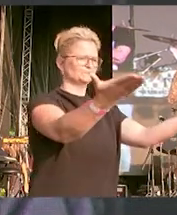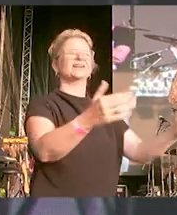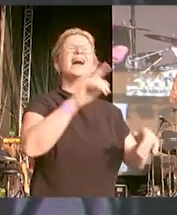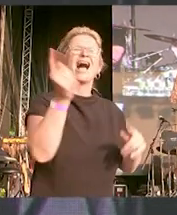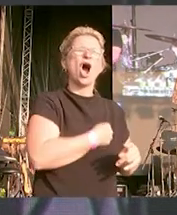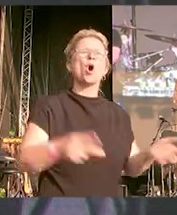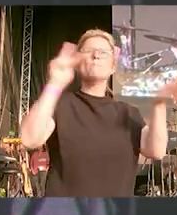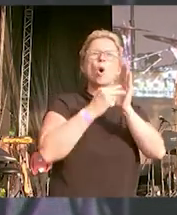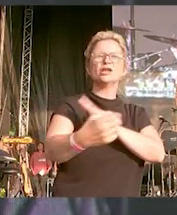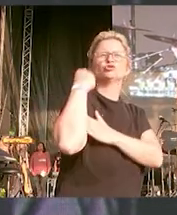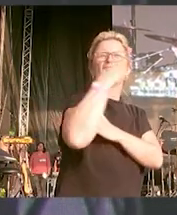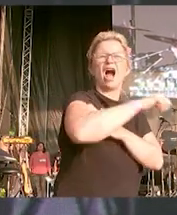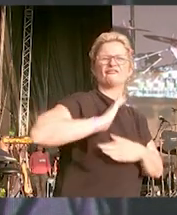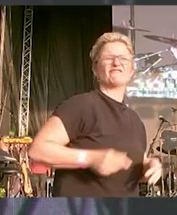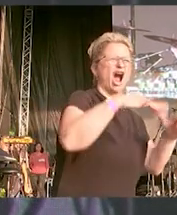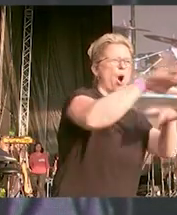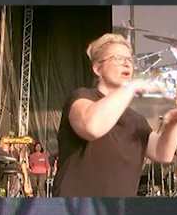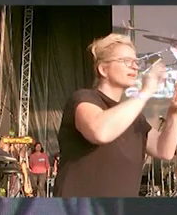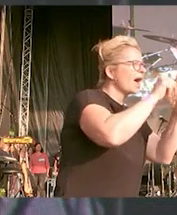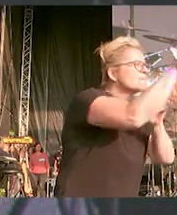politischen Kraft von Frauen lernen.